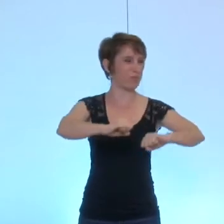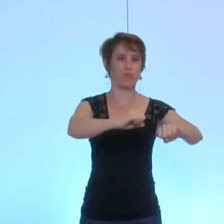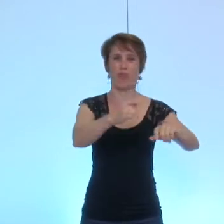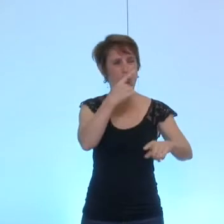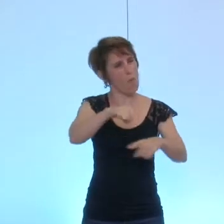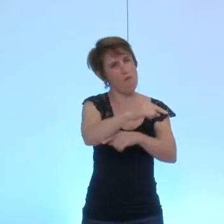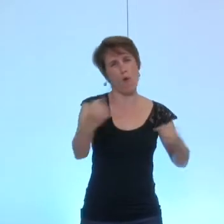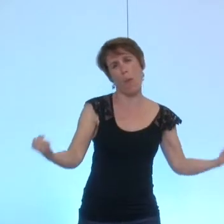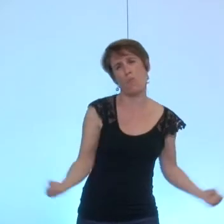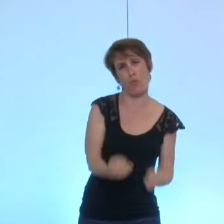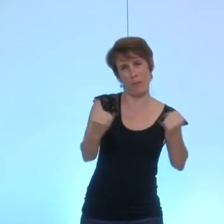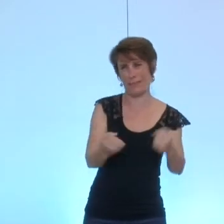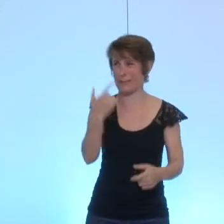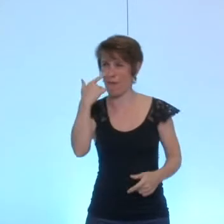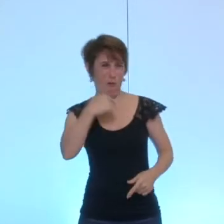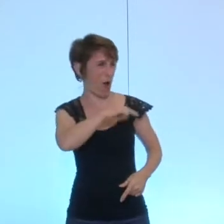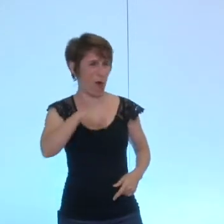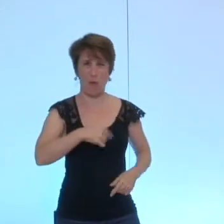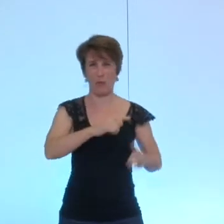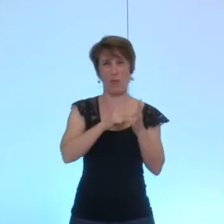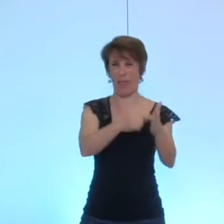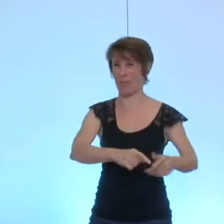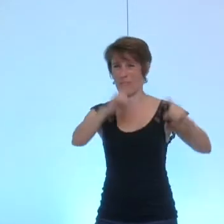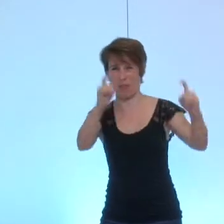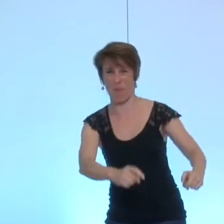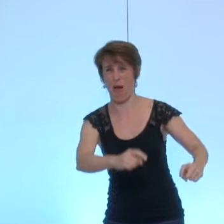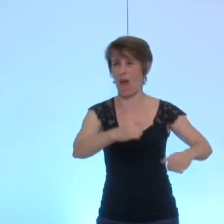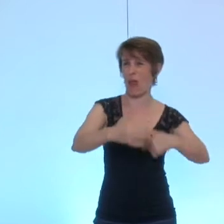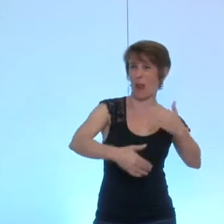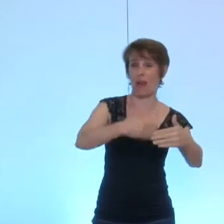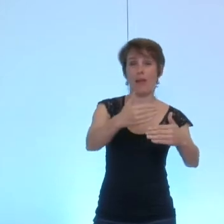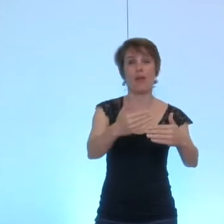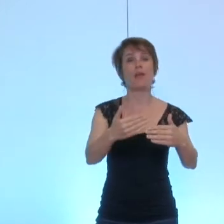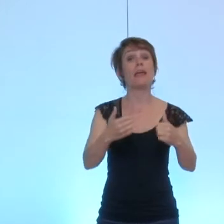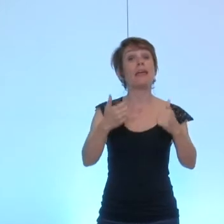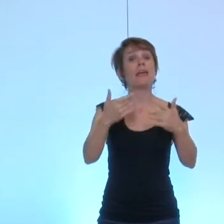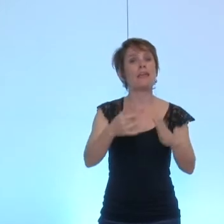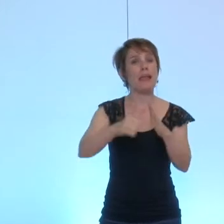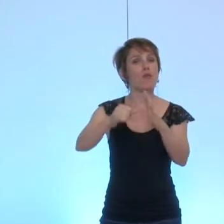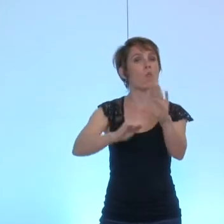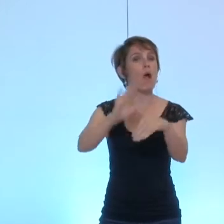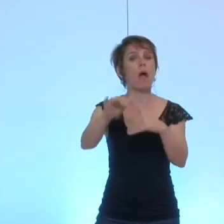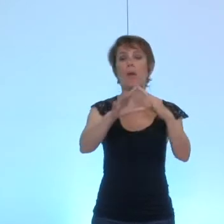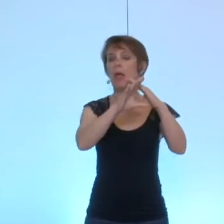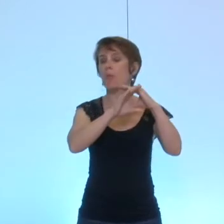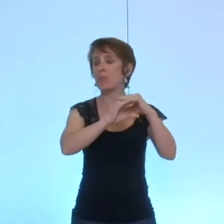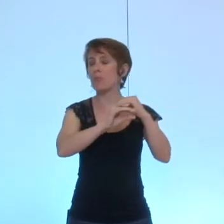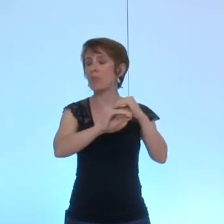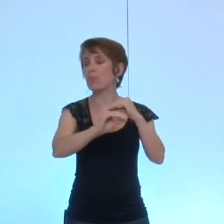que vous avez fait autour et quelques mois après, une fois que le bruit médiatique s'estompe,